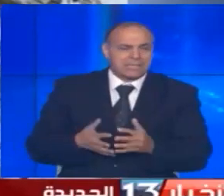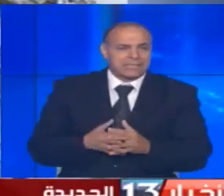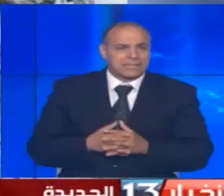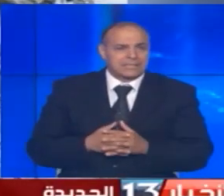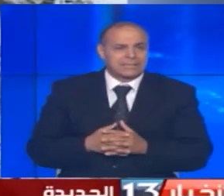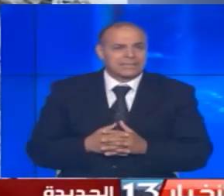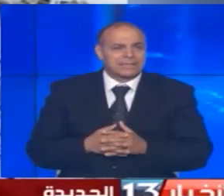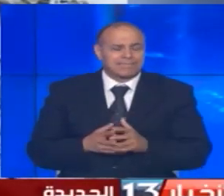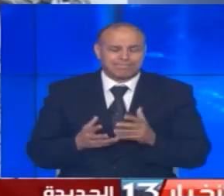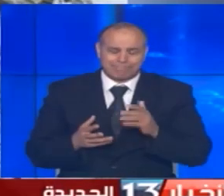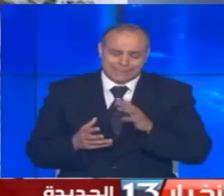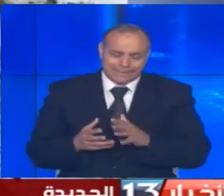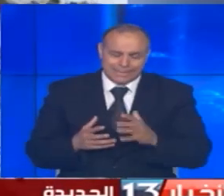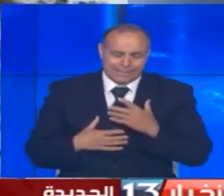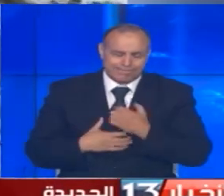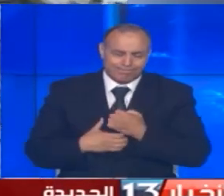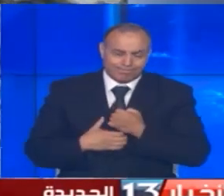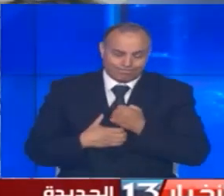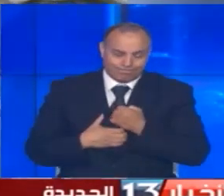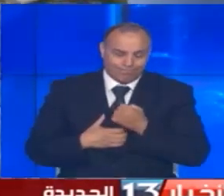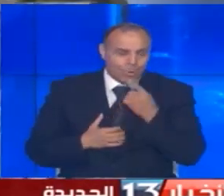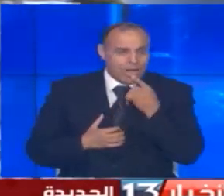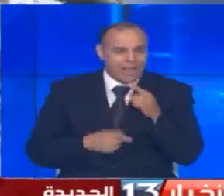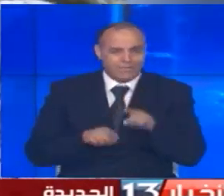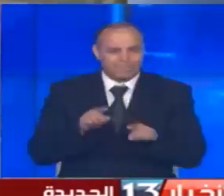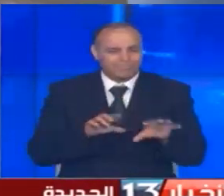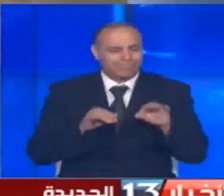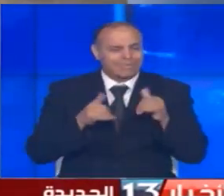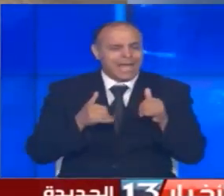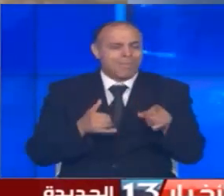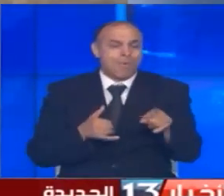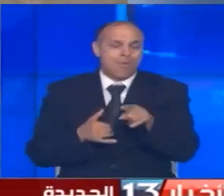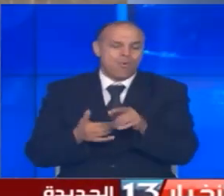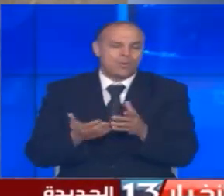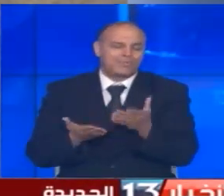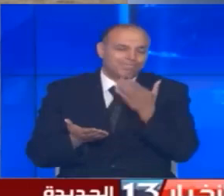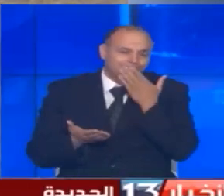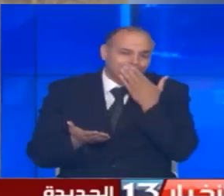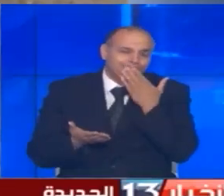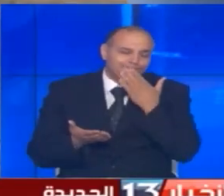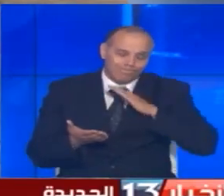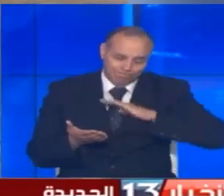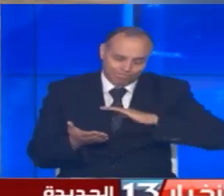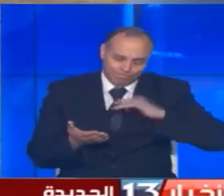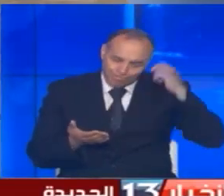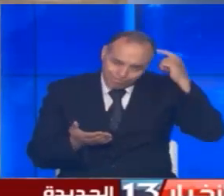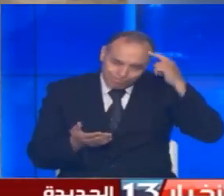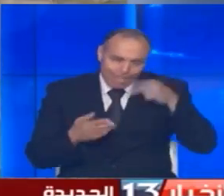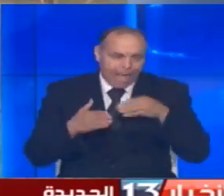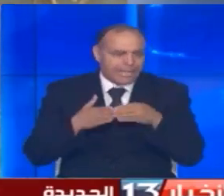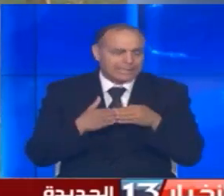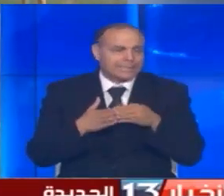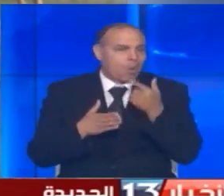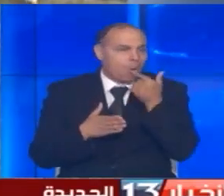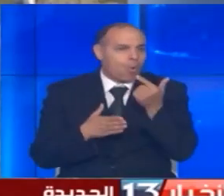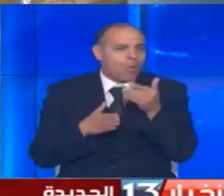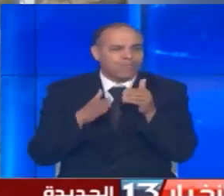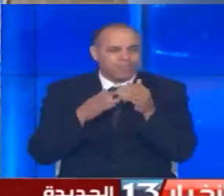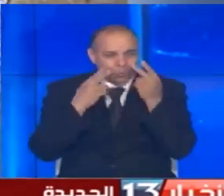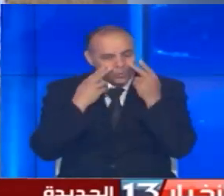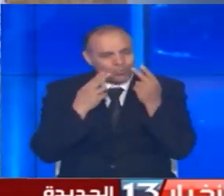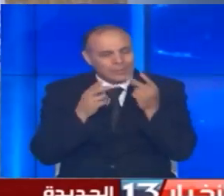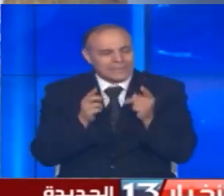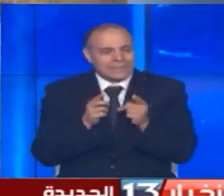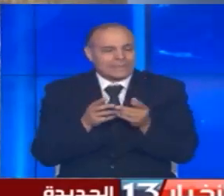حرمان ضاقت عبره خيارات الترفيه أمامهم لتختزل أحلامهم في أشياء قد تظهر